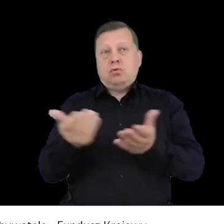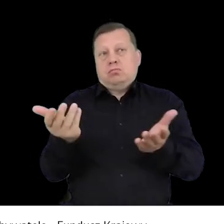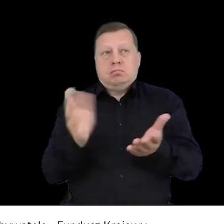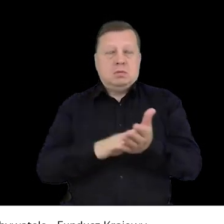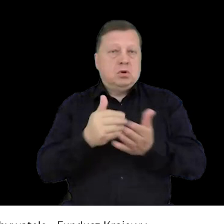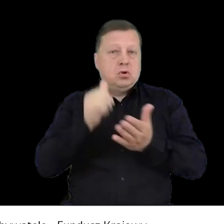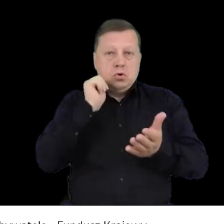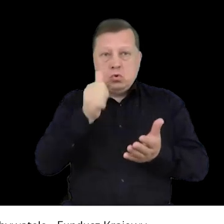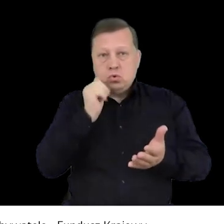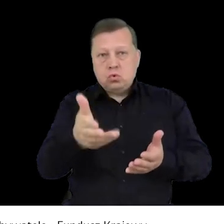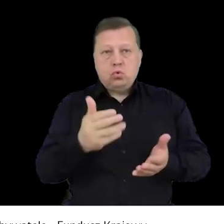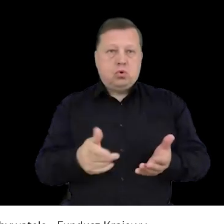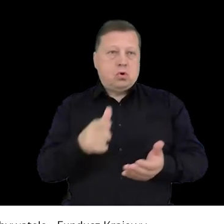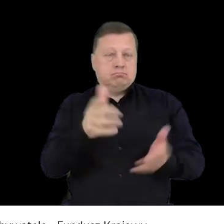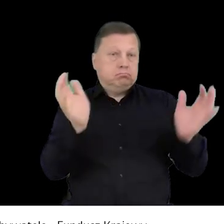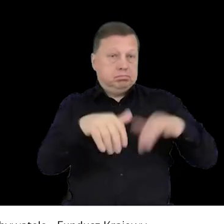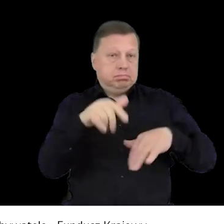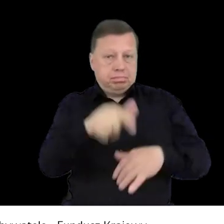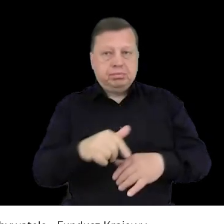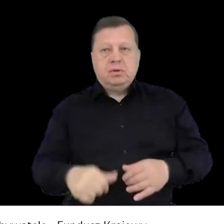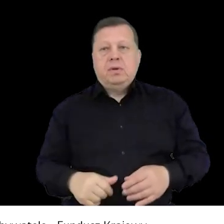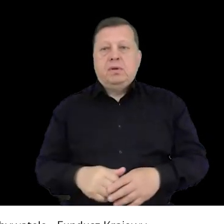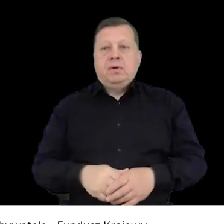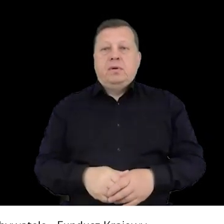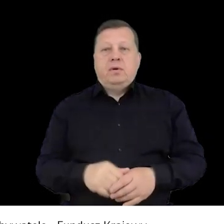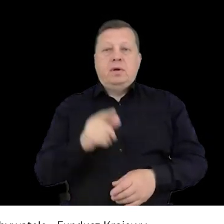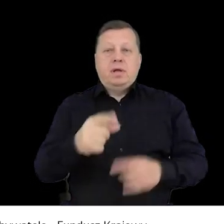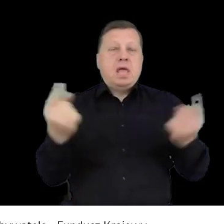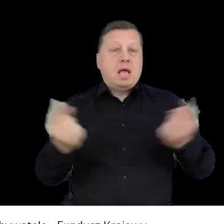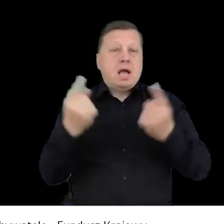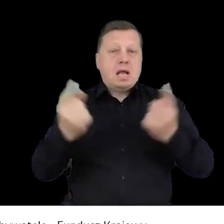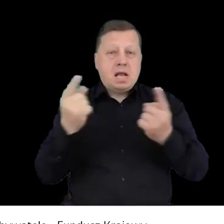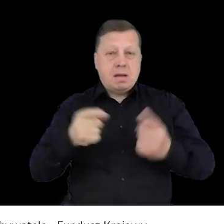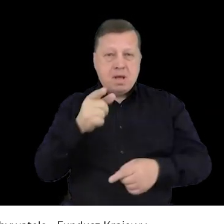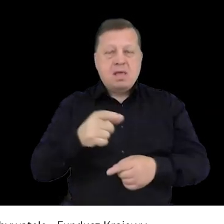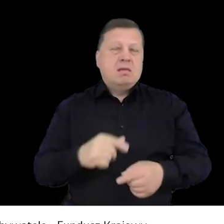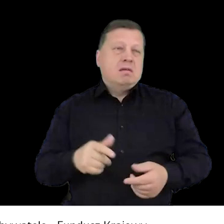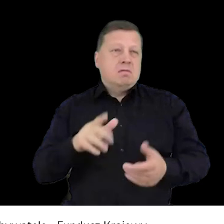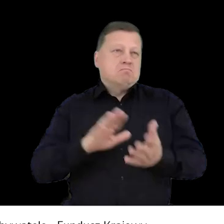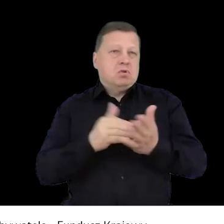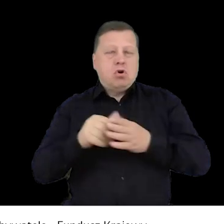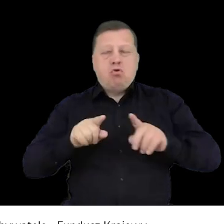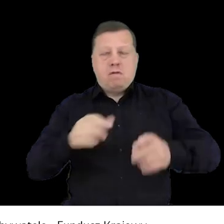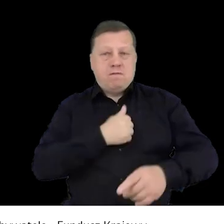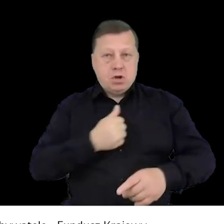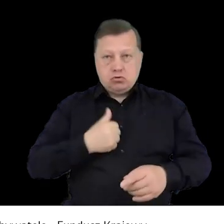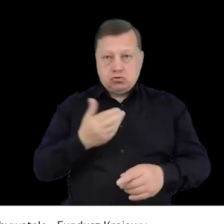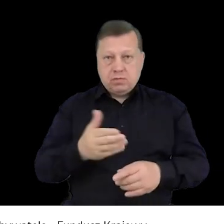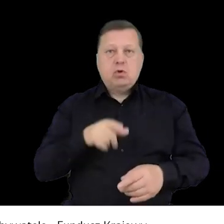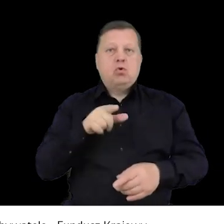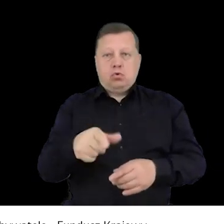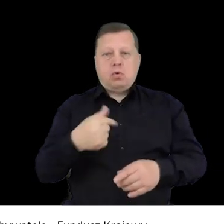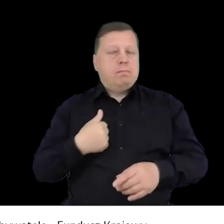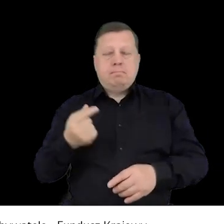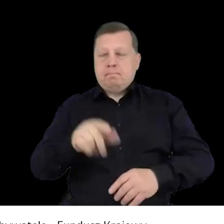na zgromadzeniu, a nie jednej więcej, które jest organizowane w Warszawie, nie tylko w wielu miastach z resztą, to wtedy pojawiamy